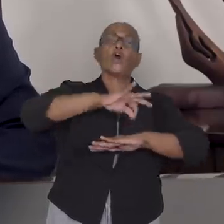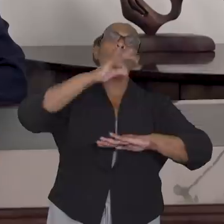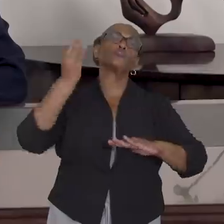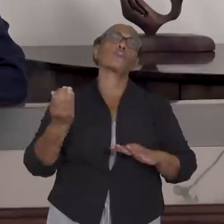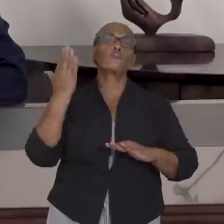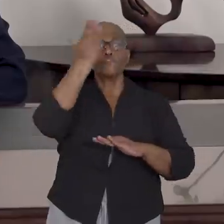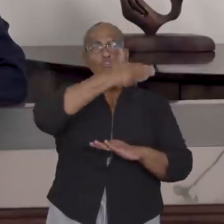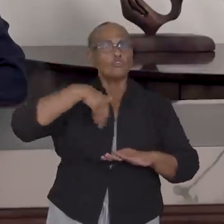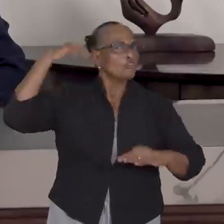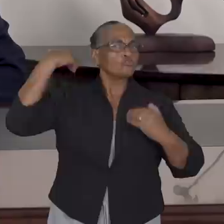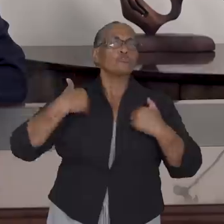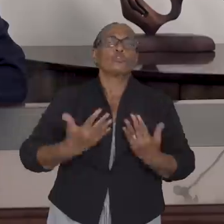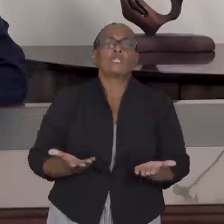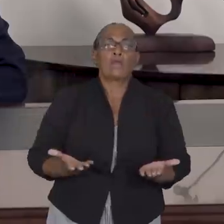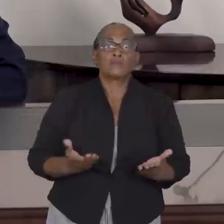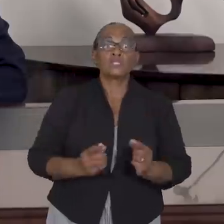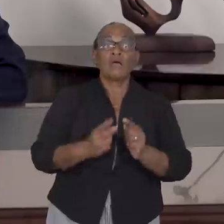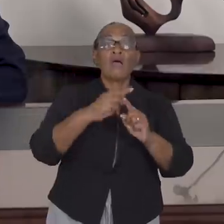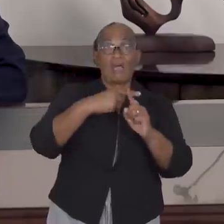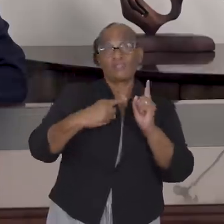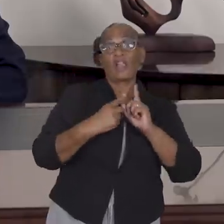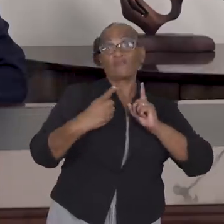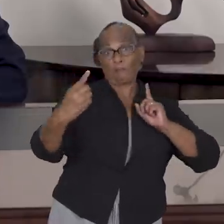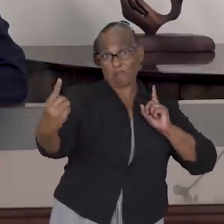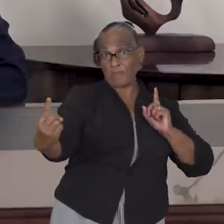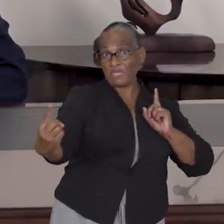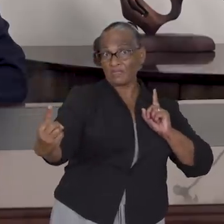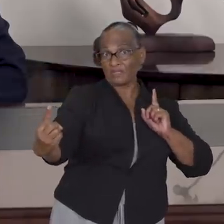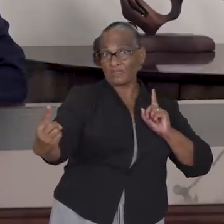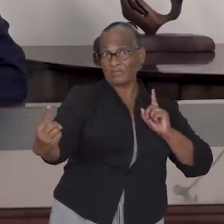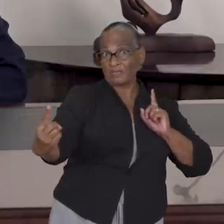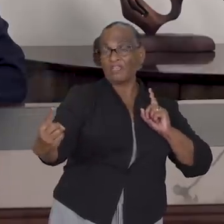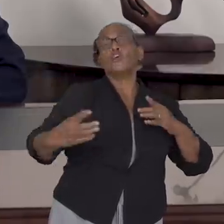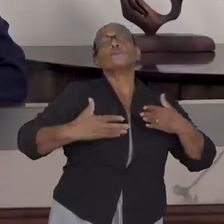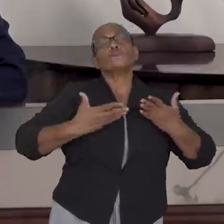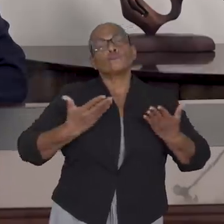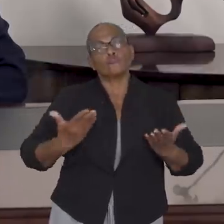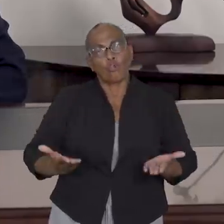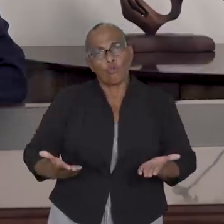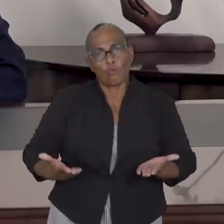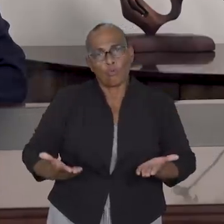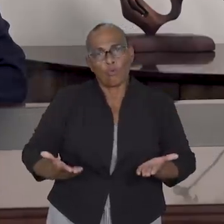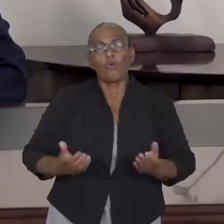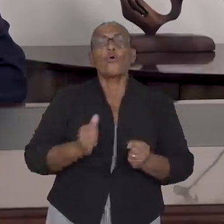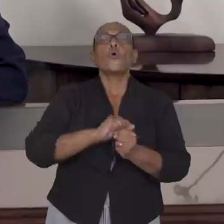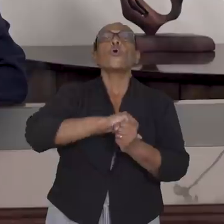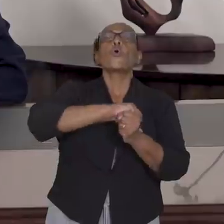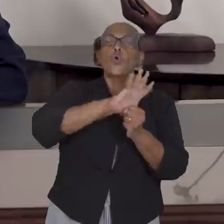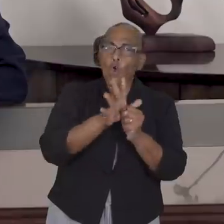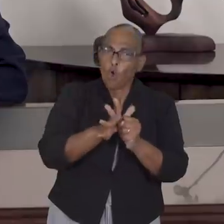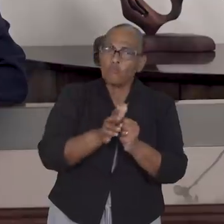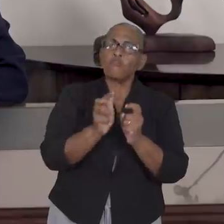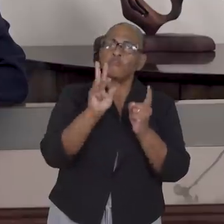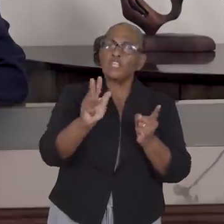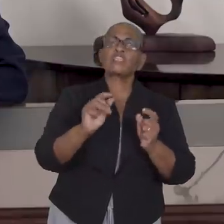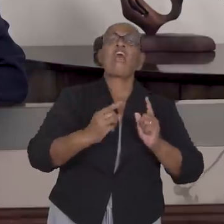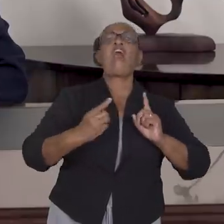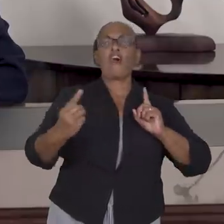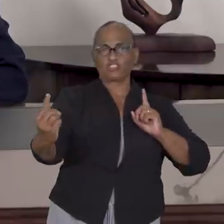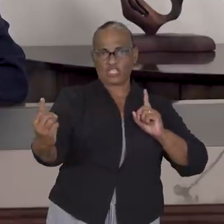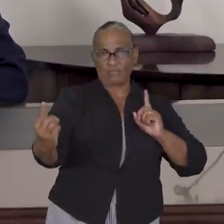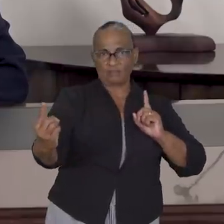Het aanhouden van anderhalve meter fysieke afstand, de zogeheten COVID-afstand.